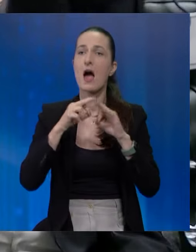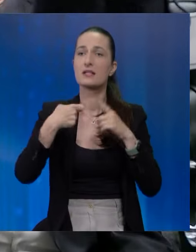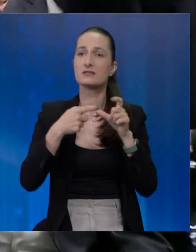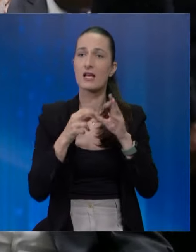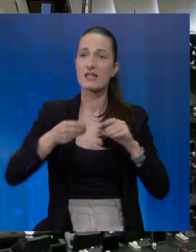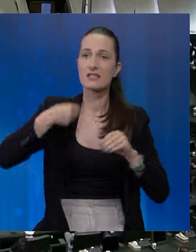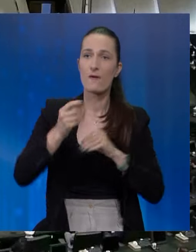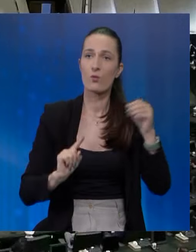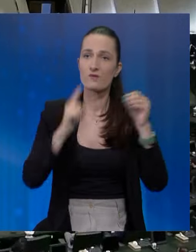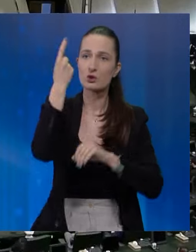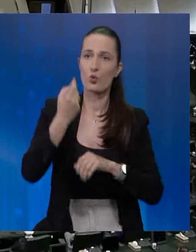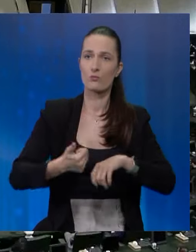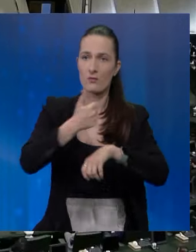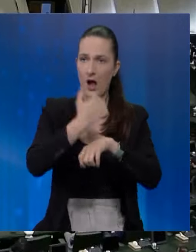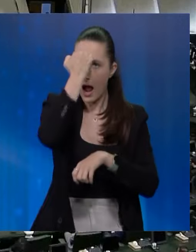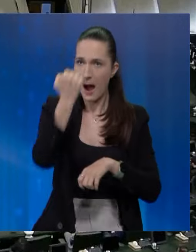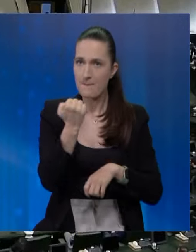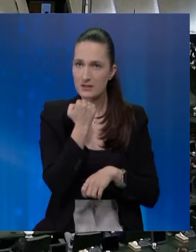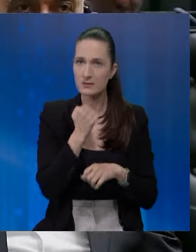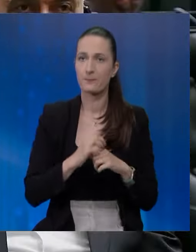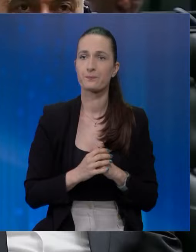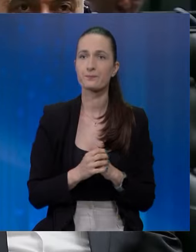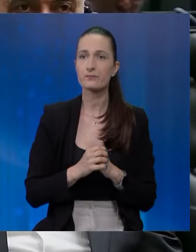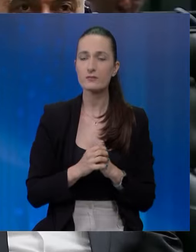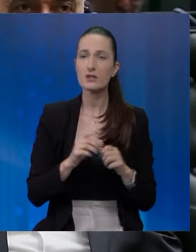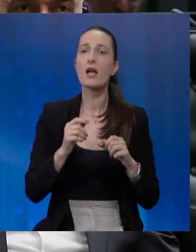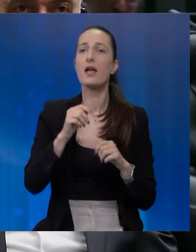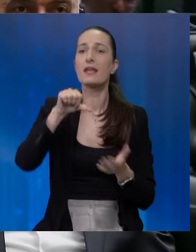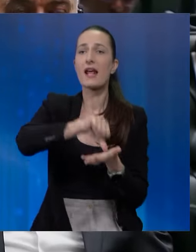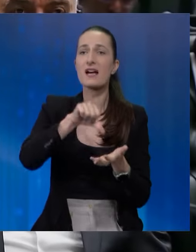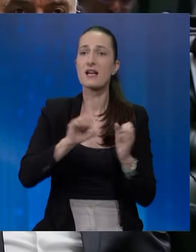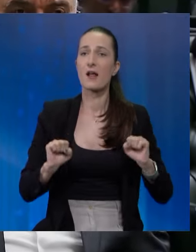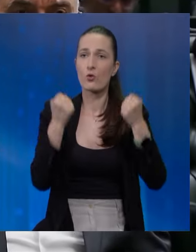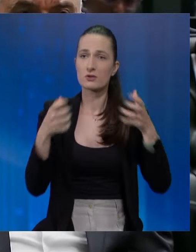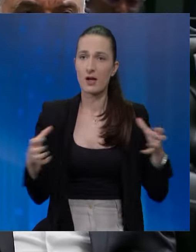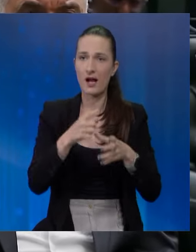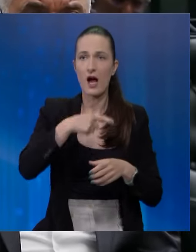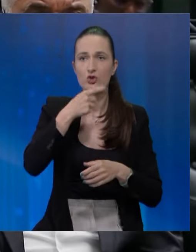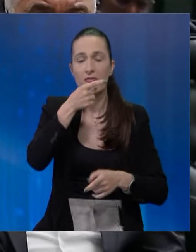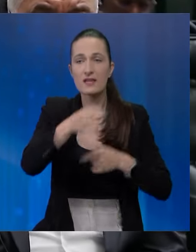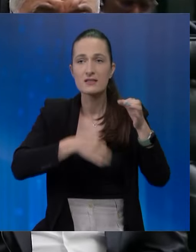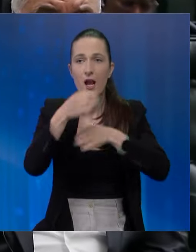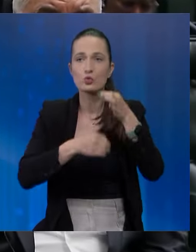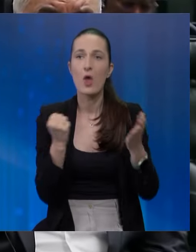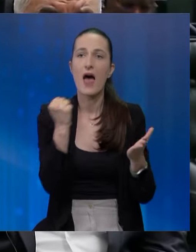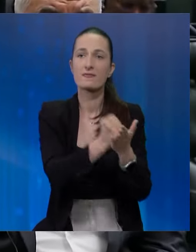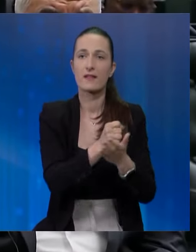visokog dužnostnika Hamasa, Musabu Marzuka. Iranska revolucionarna garda kaže da istražuje atentat.